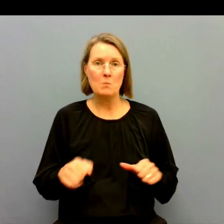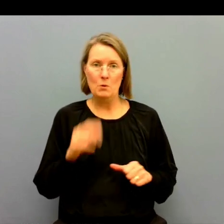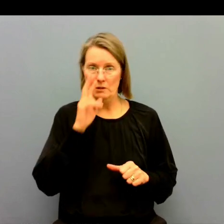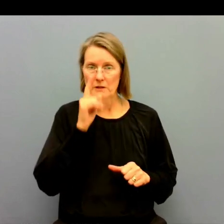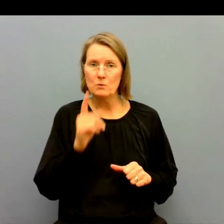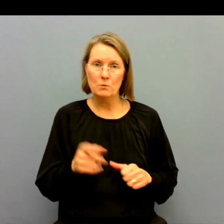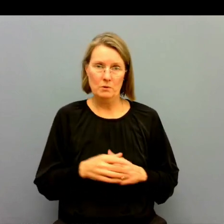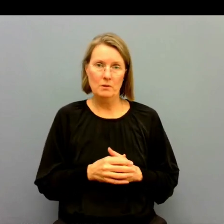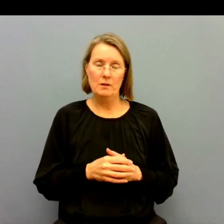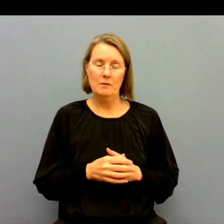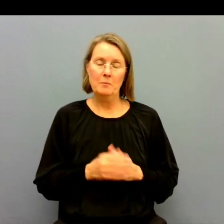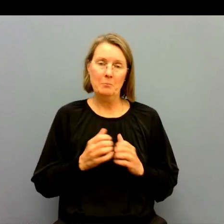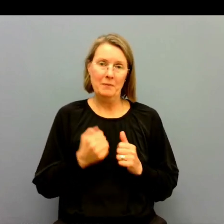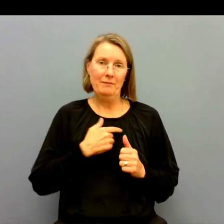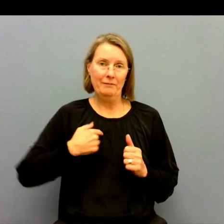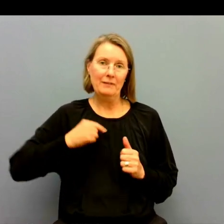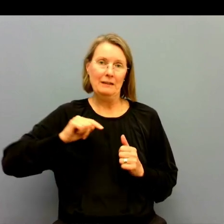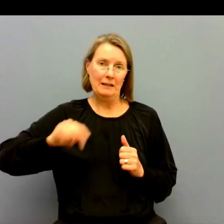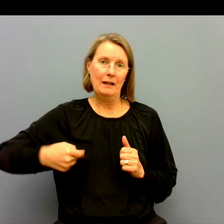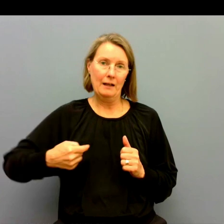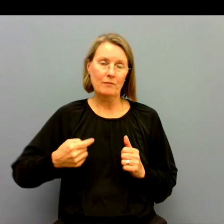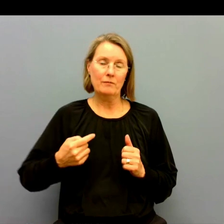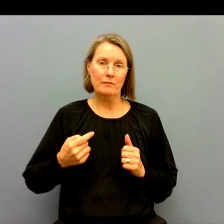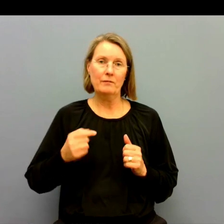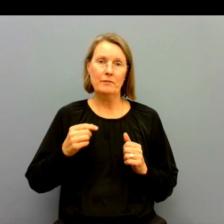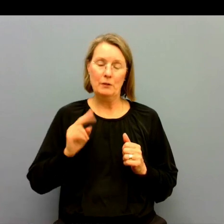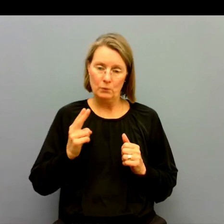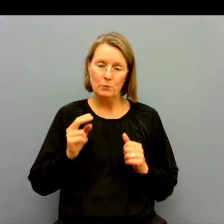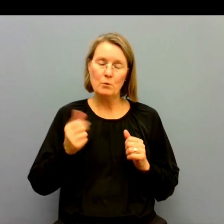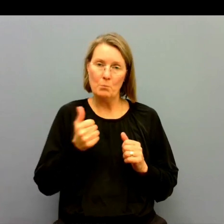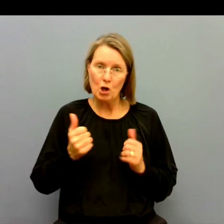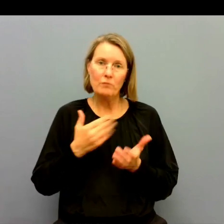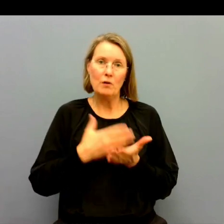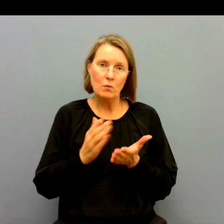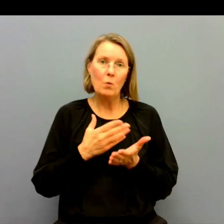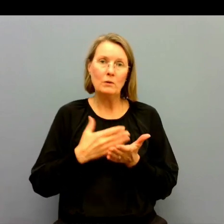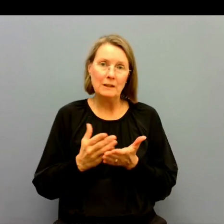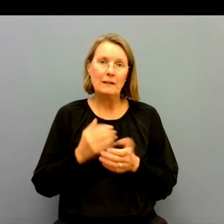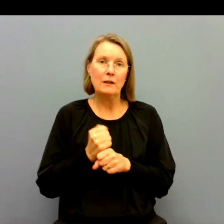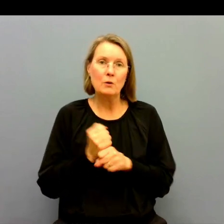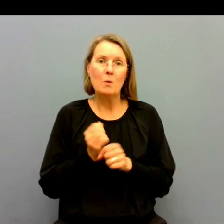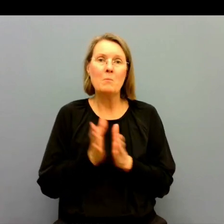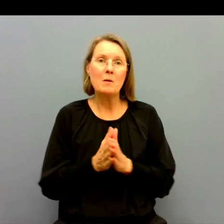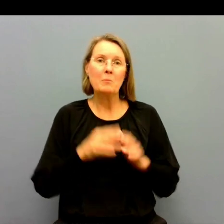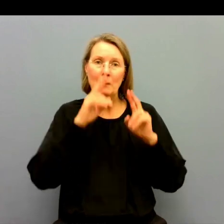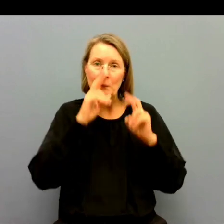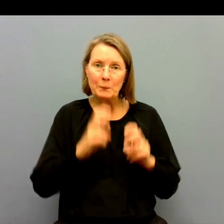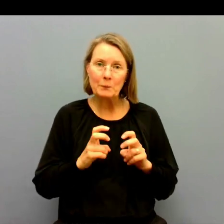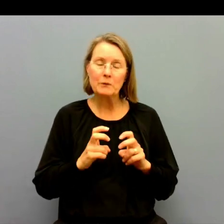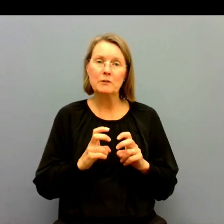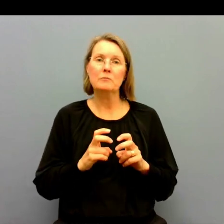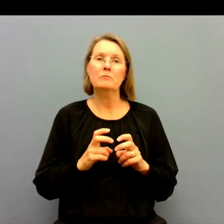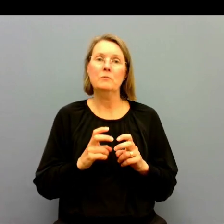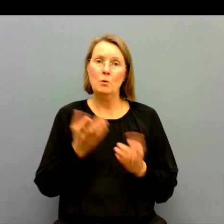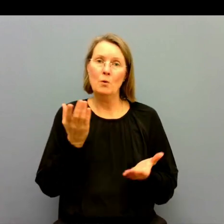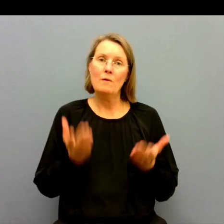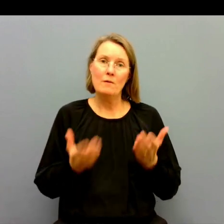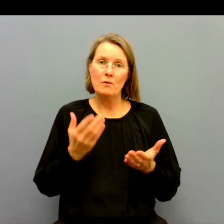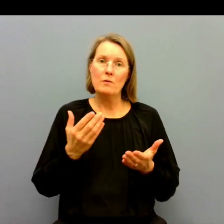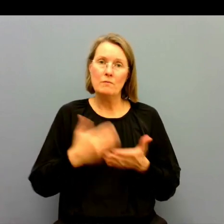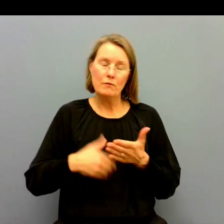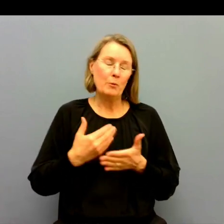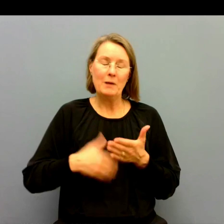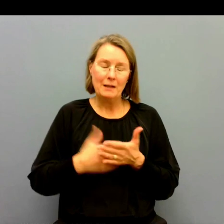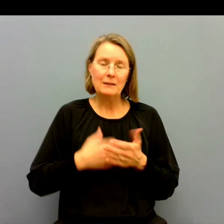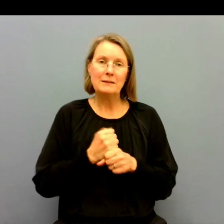det måste se ut på det viset. Men det vi kräver är att man måste komma vidare i det här beredningsarbetet. För att väga för